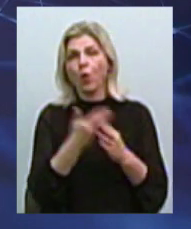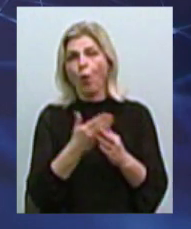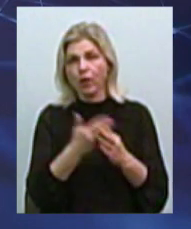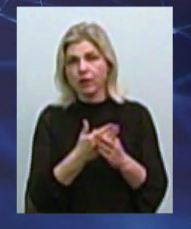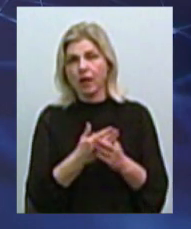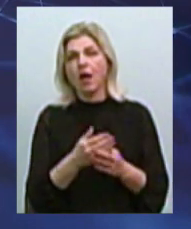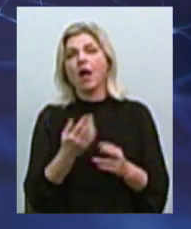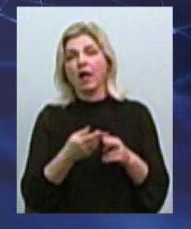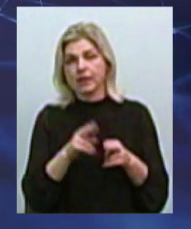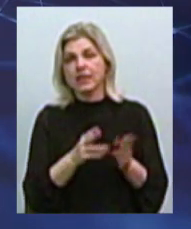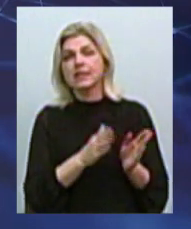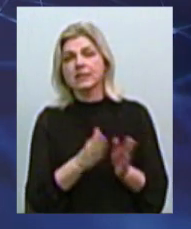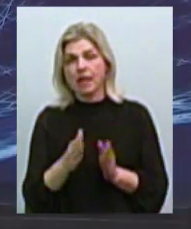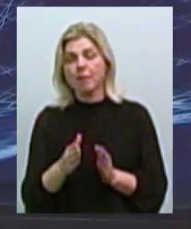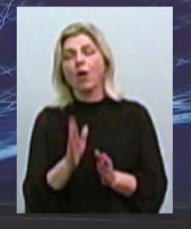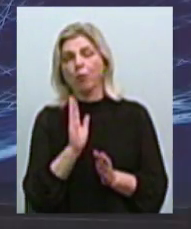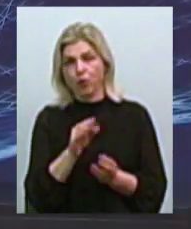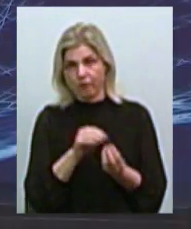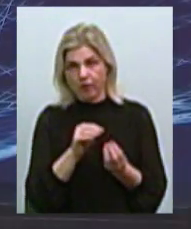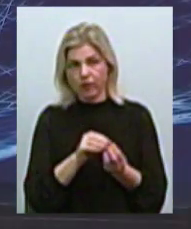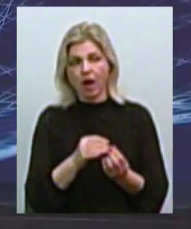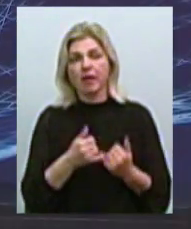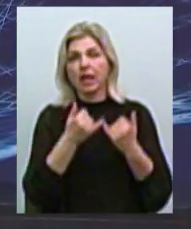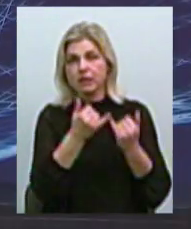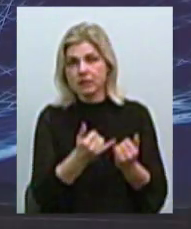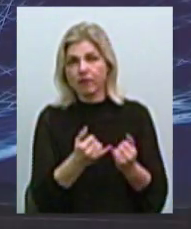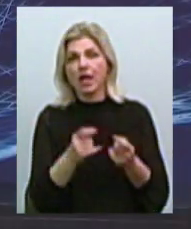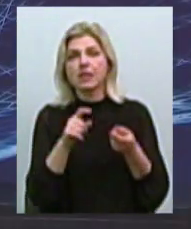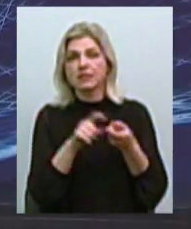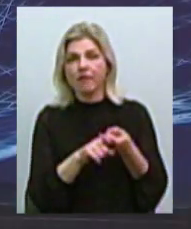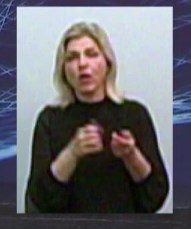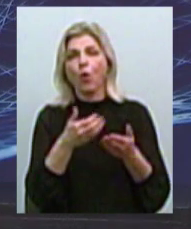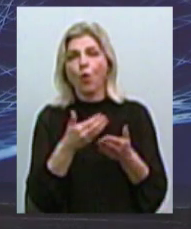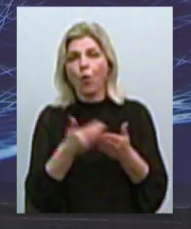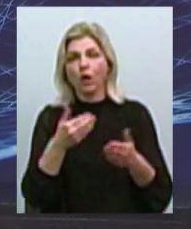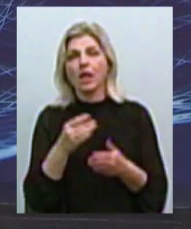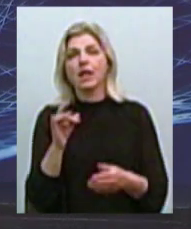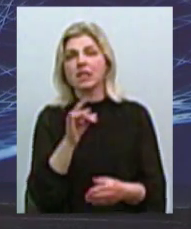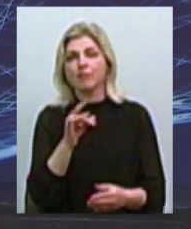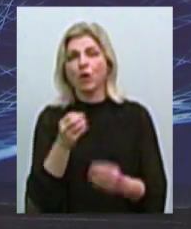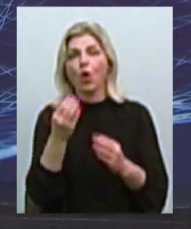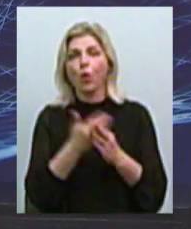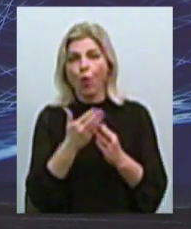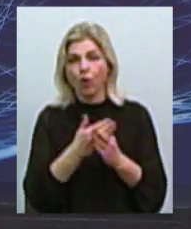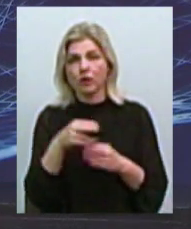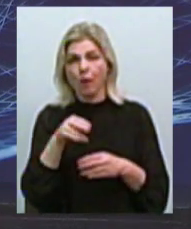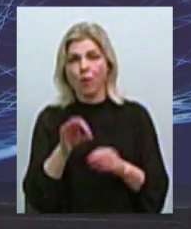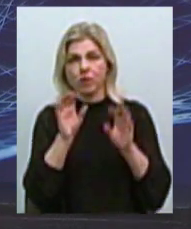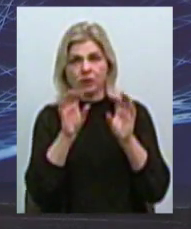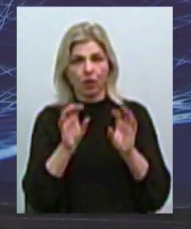Она, как предоставлялась в том размері, в зависимости от размеру льгот і по законодательству, от